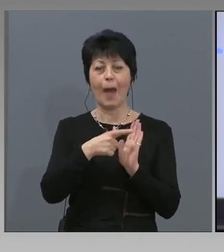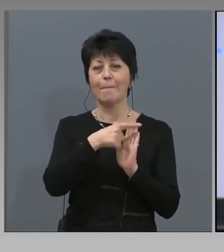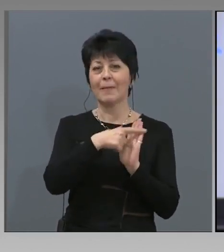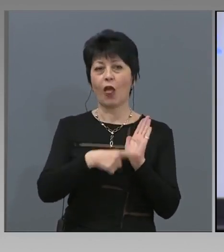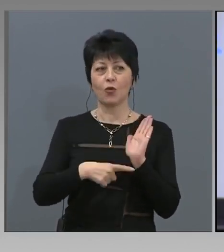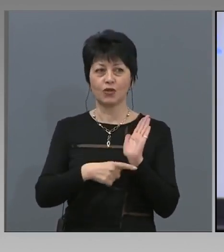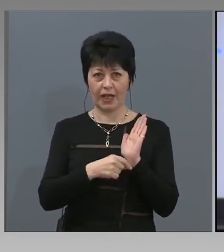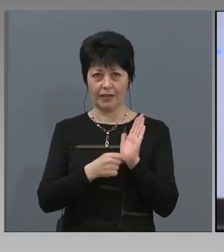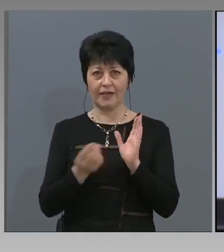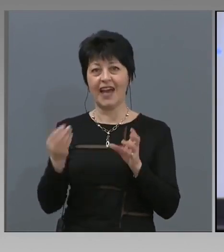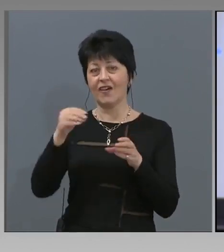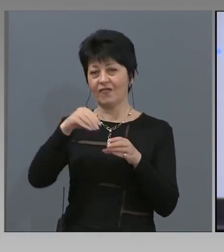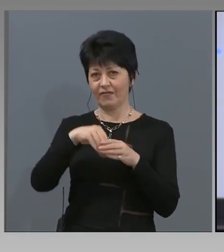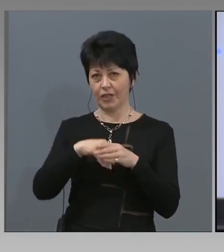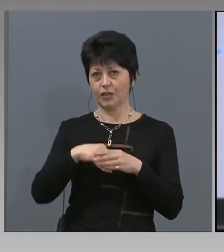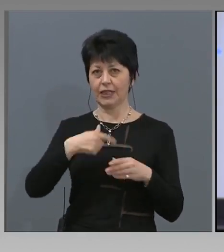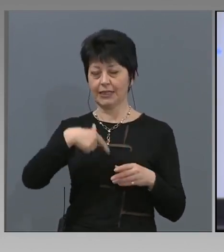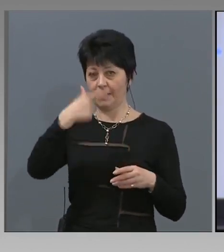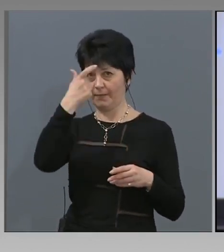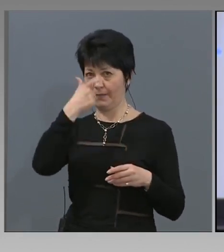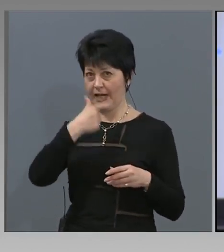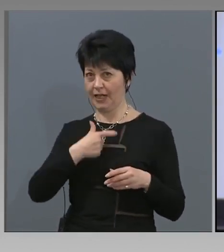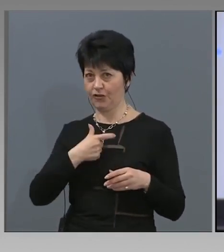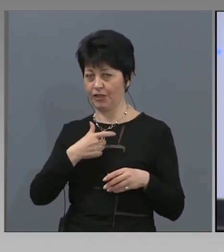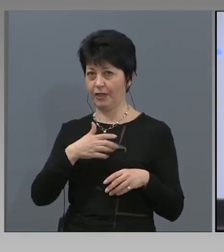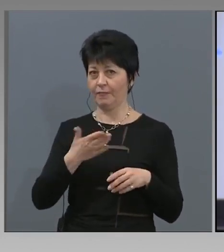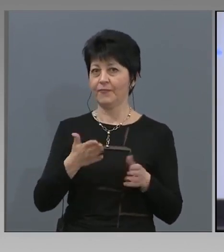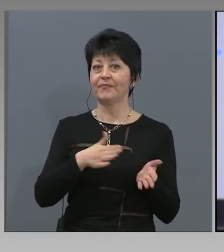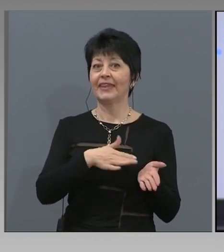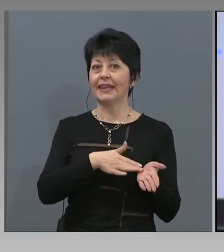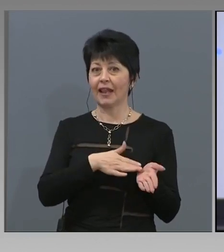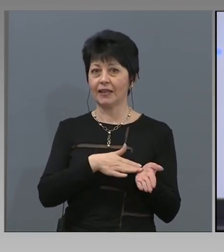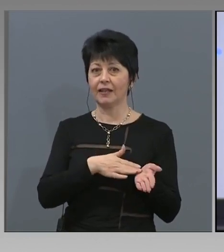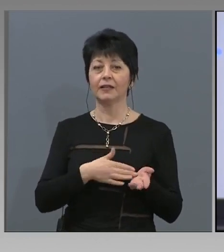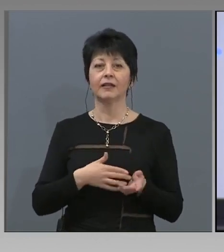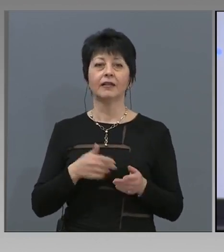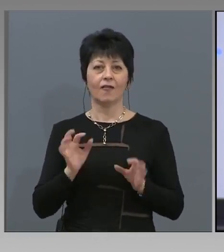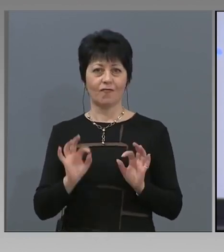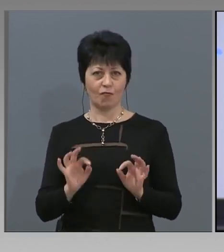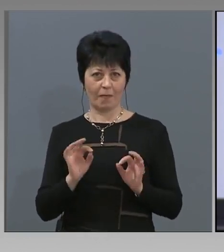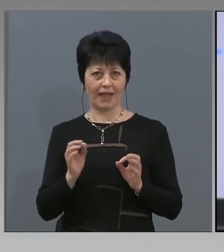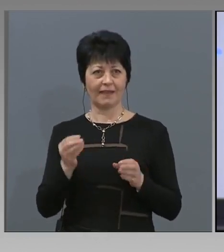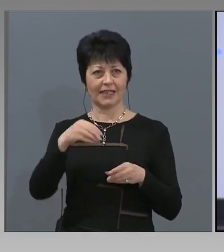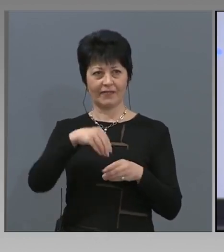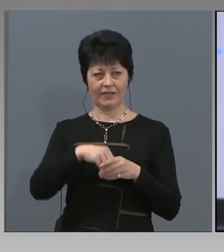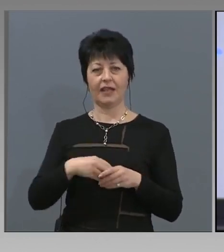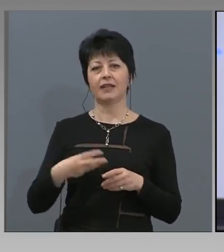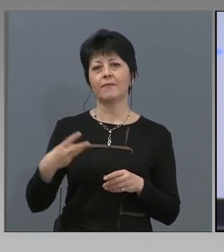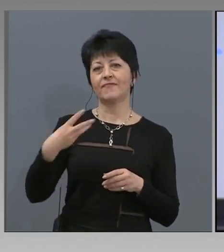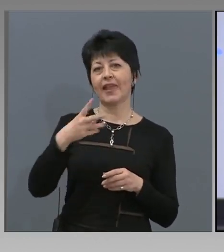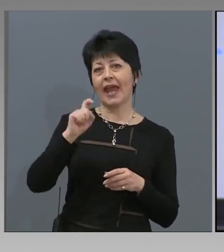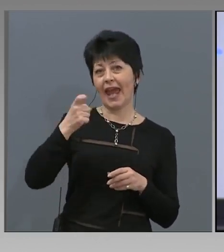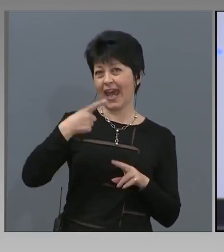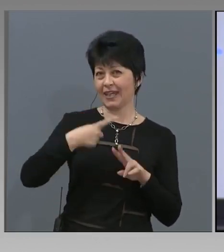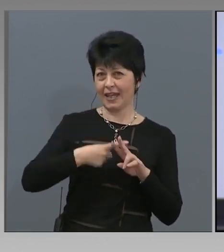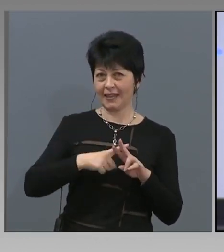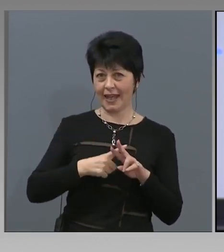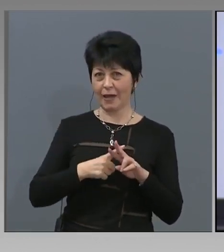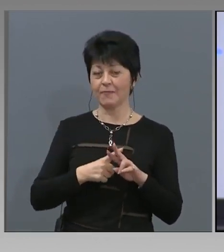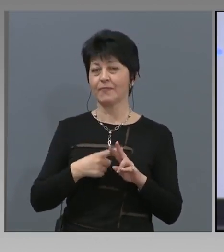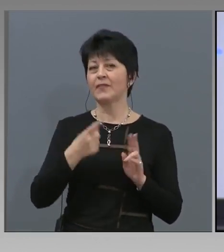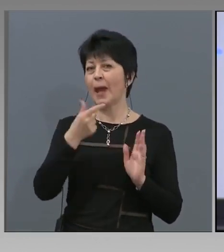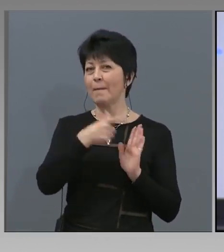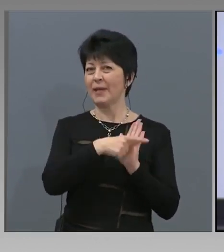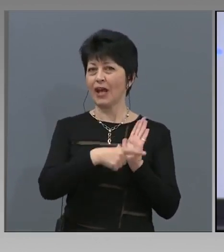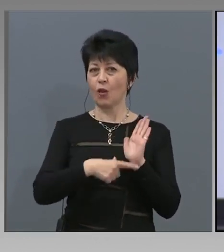Първо, въвеждат са лични данни, в момента са въведени лични данни, ЕГНЕ, приложението